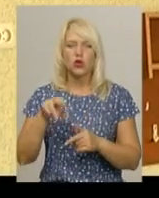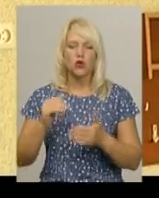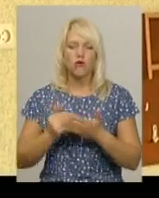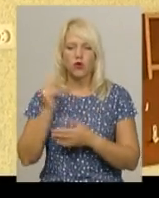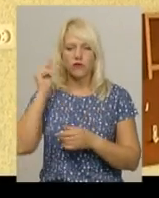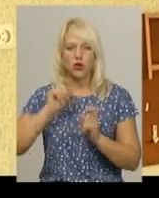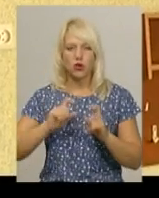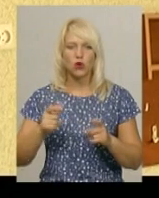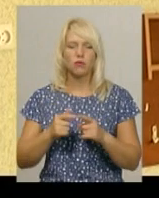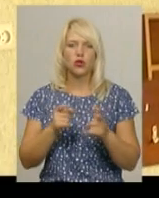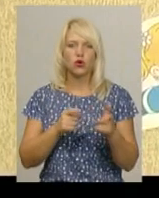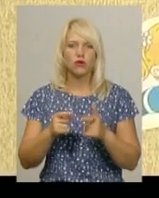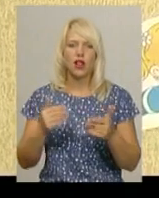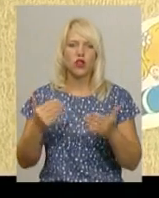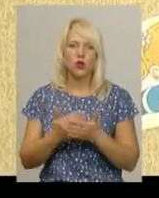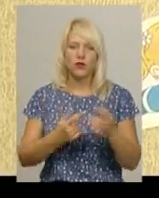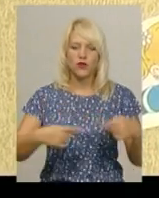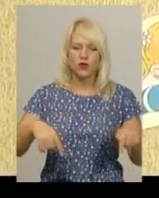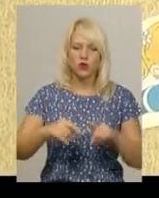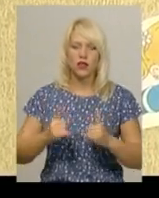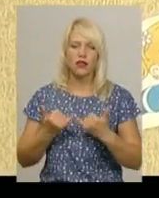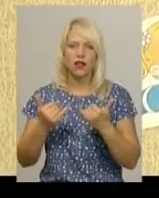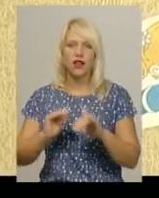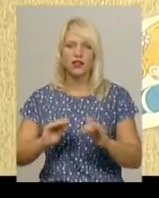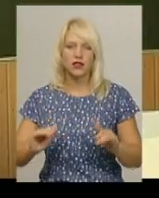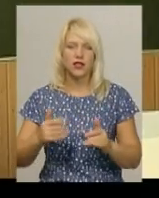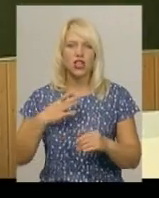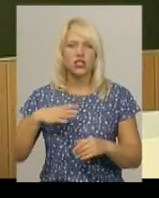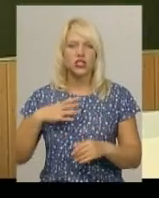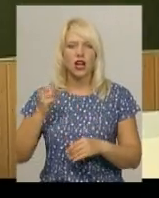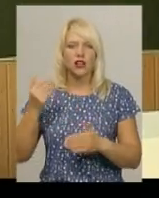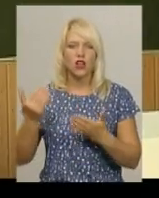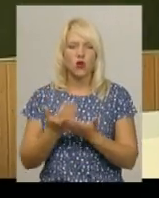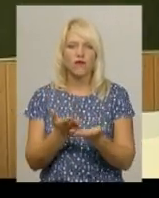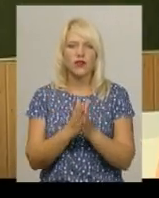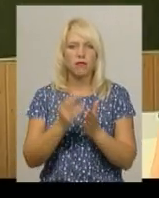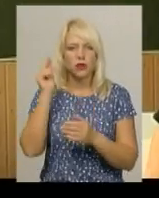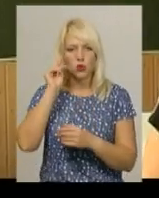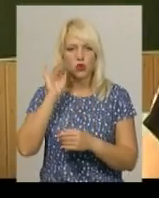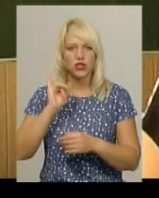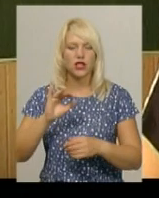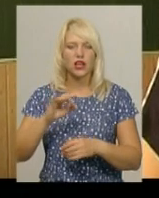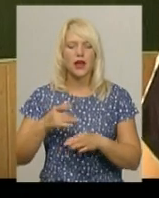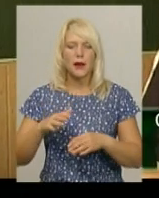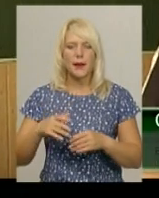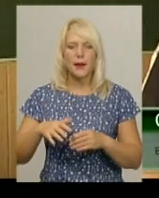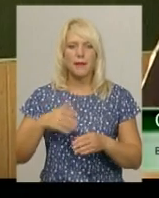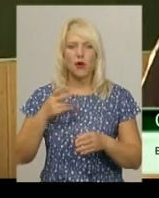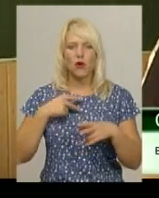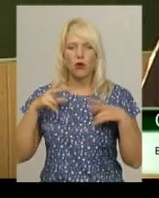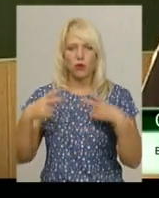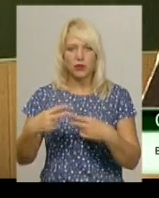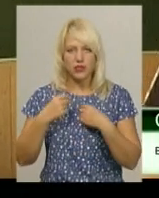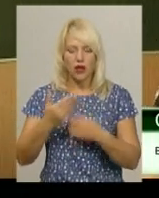підготували необхідні зони для дітей. Тепер Світлана Стрілець чекає на підручники та оргтехніку. «Обіцяють нам принтери, сканери,